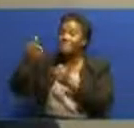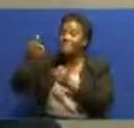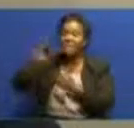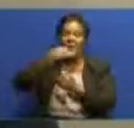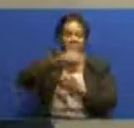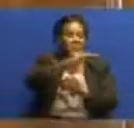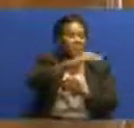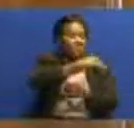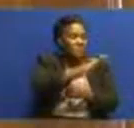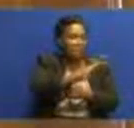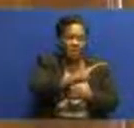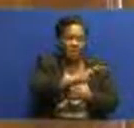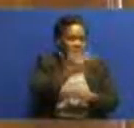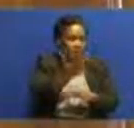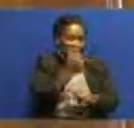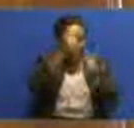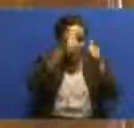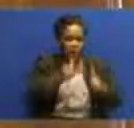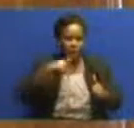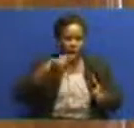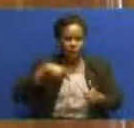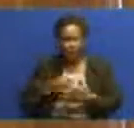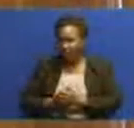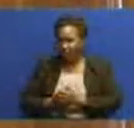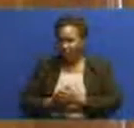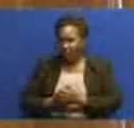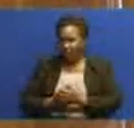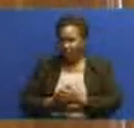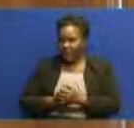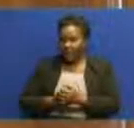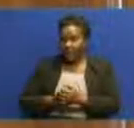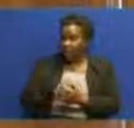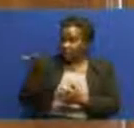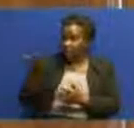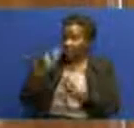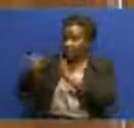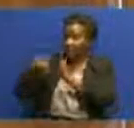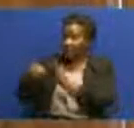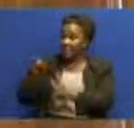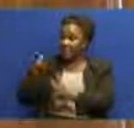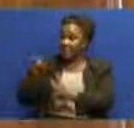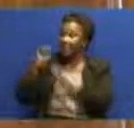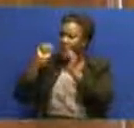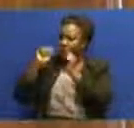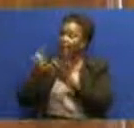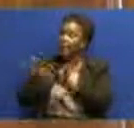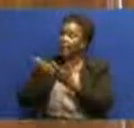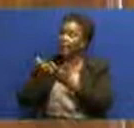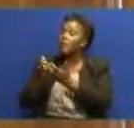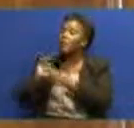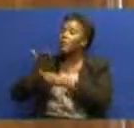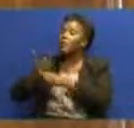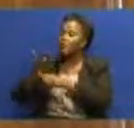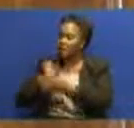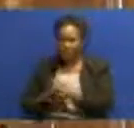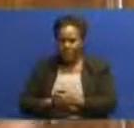mtambo kushuka nguvu tunabavi ya maeneo ni kwa sababu kuna hii mitambo inakaa badaya muda kuna vitu vya kurekebisha kuna vifaa vinaitu